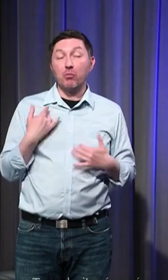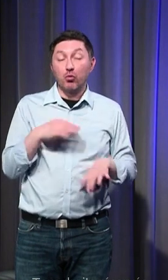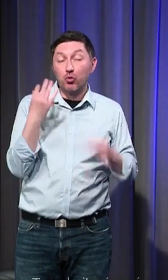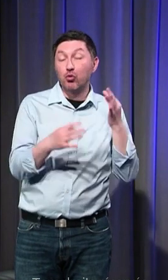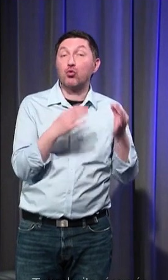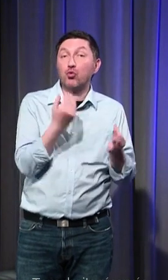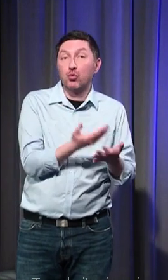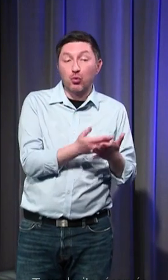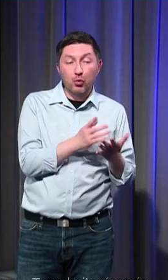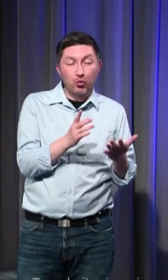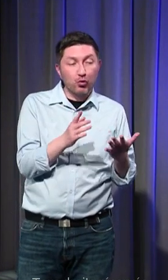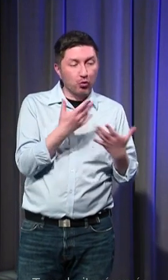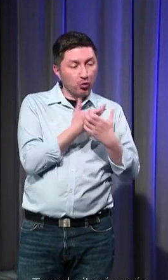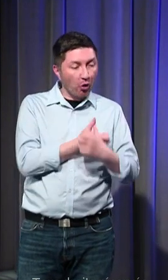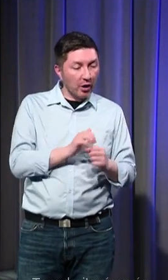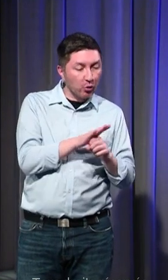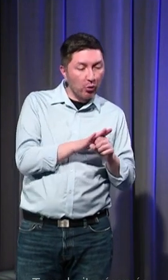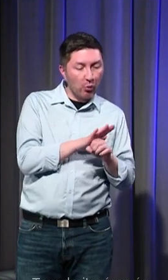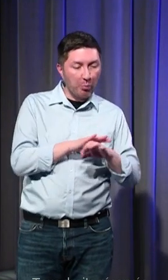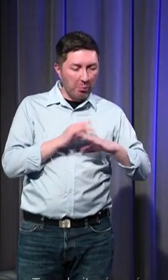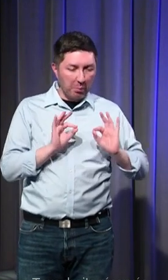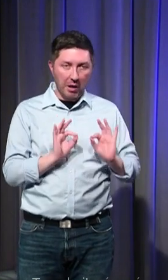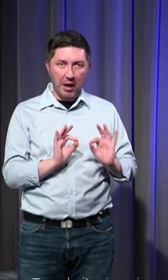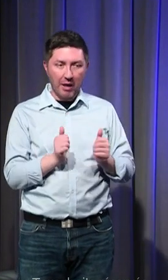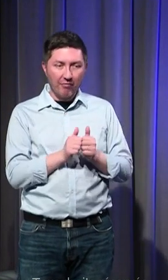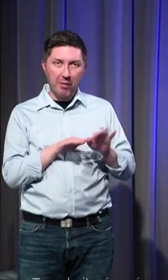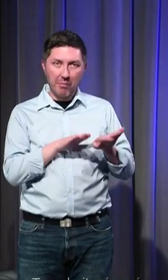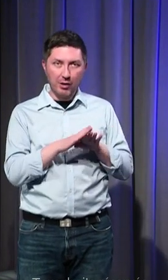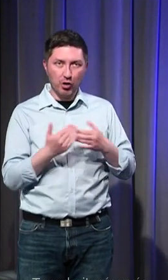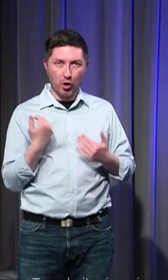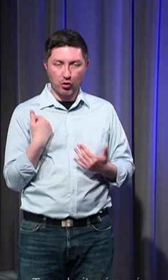la fouille de façon rigoureuse avec les méthodes actualisées